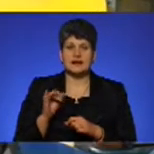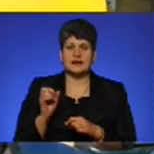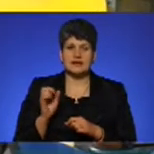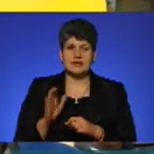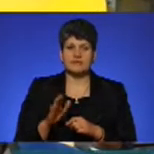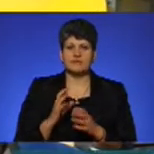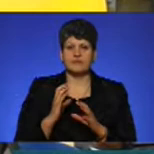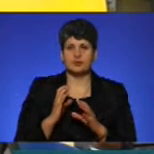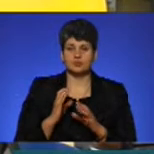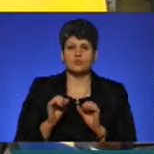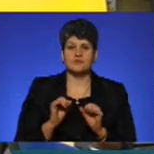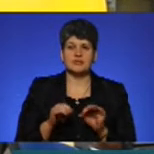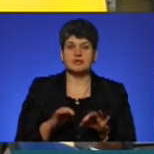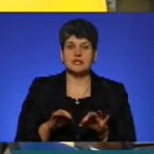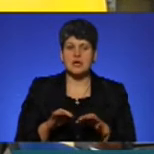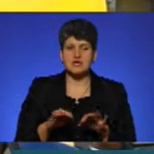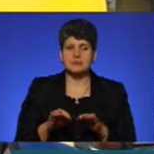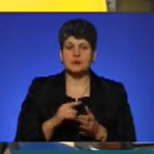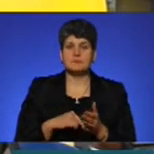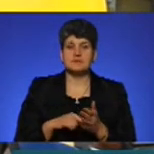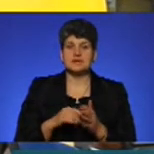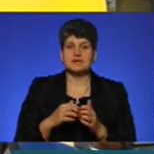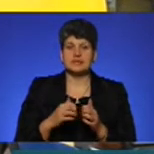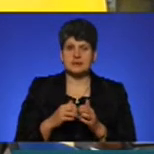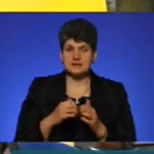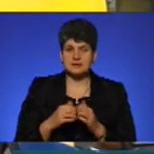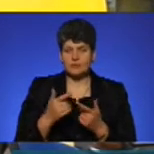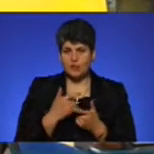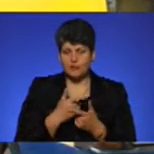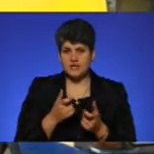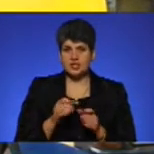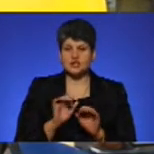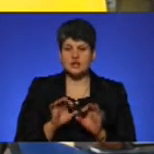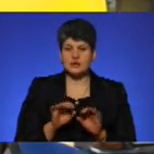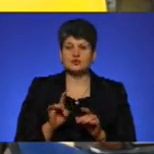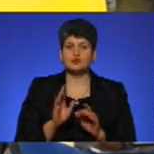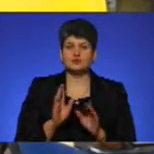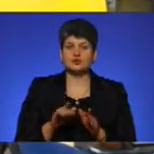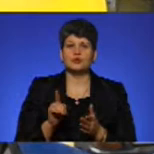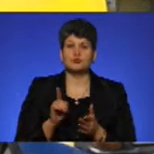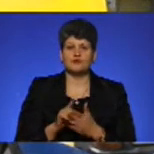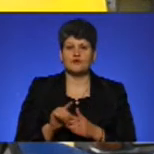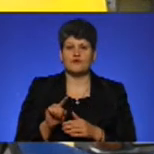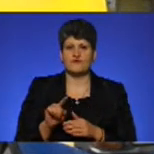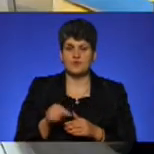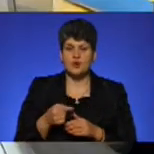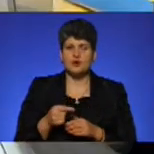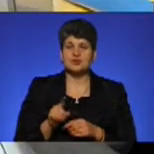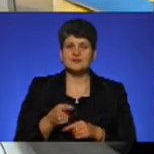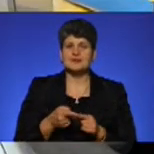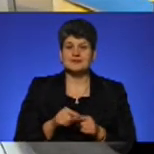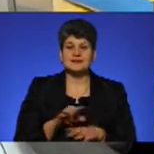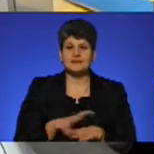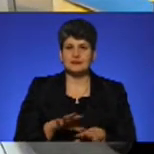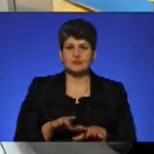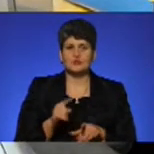Управління транспорту міста Херсону завчасно попереджало, що буде обов'язкова вимога, тому що це не було для кого